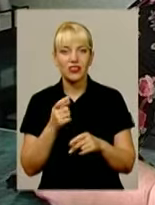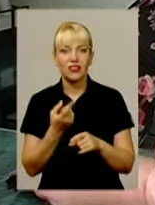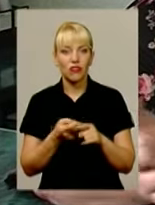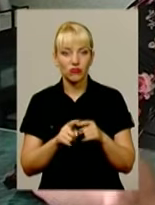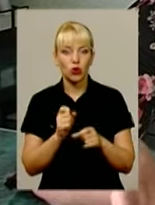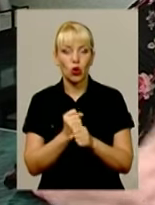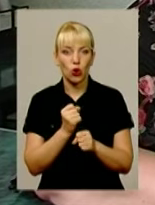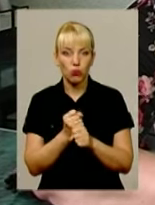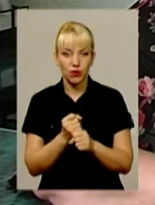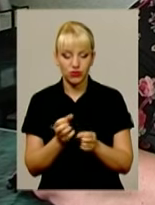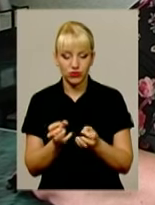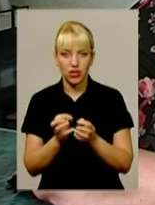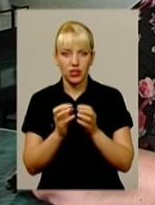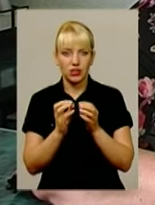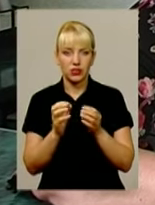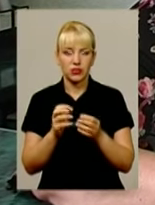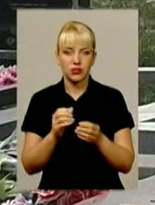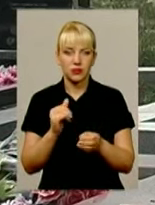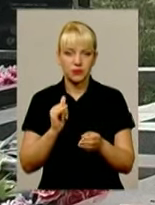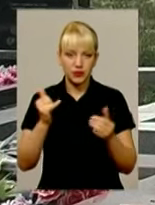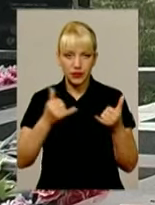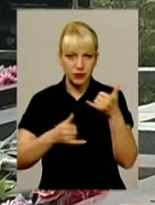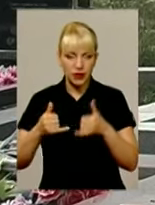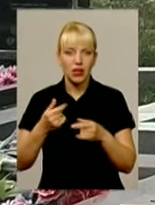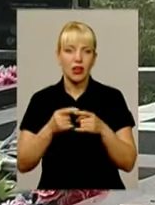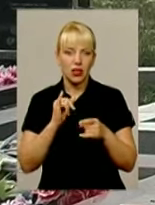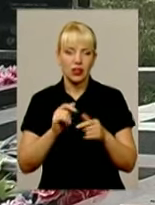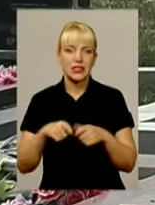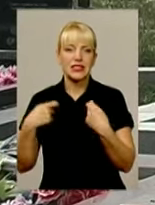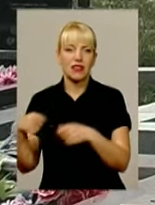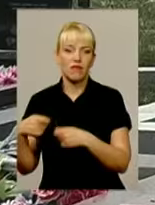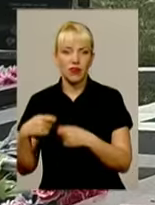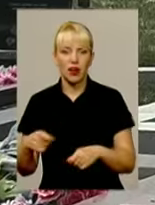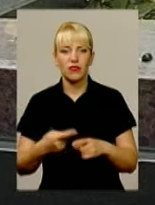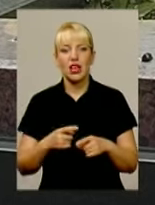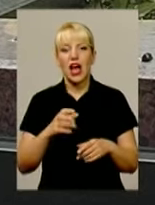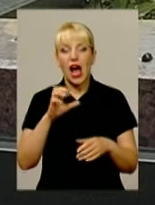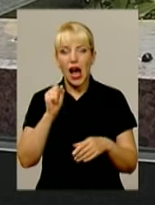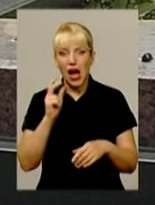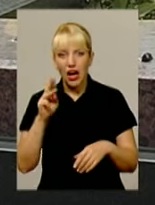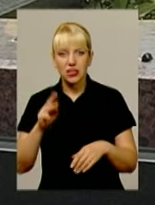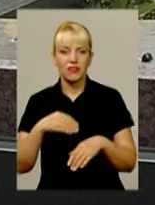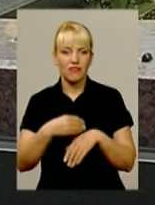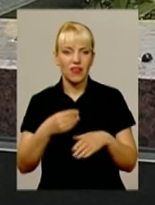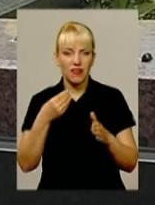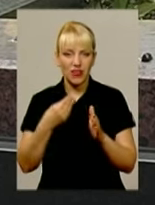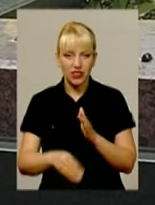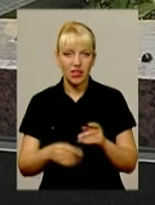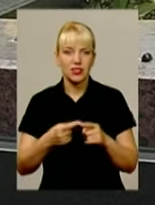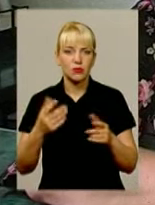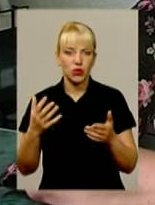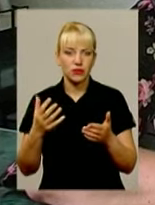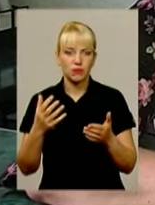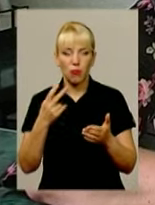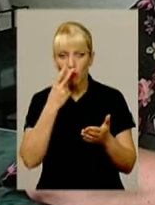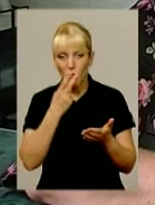здавав його певні фірми. Акт вандалізму виявив директор кладовища, після чого відразу повідомили в міліцію.